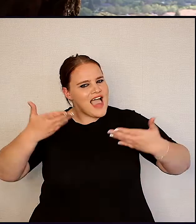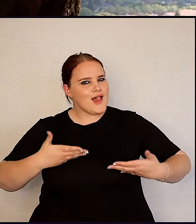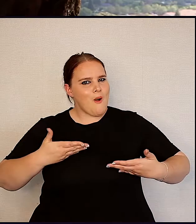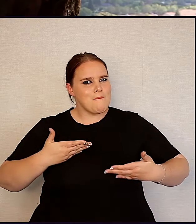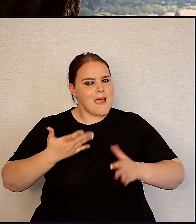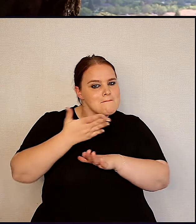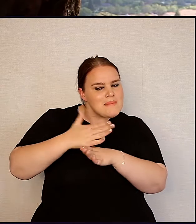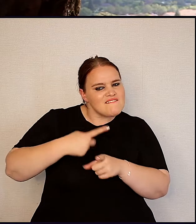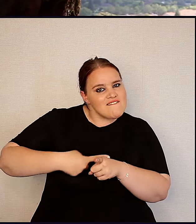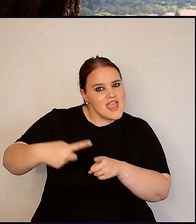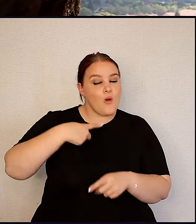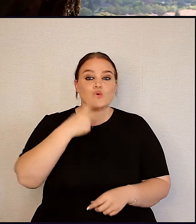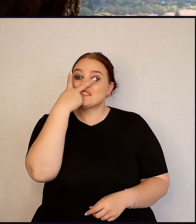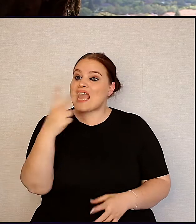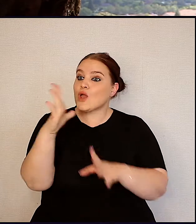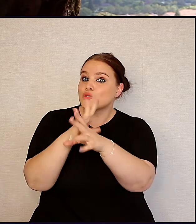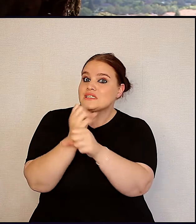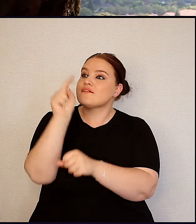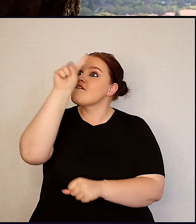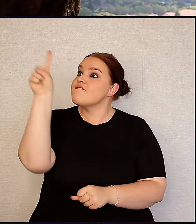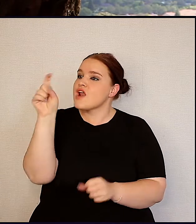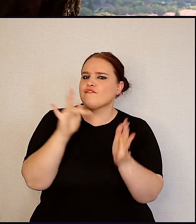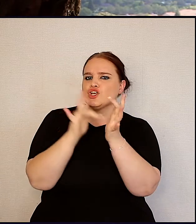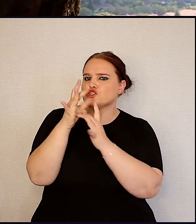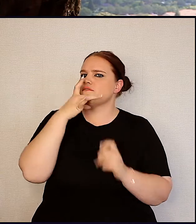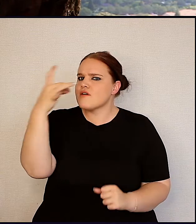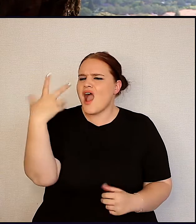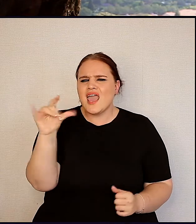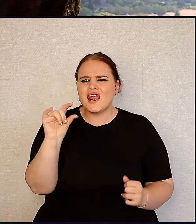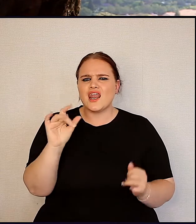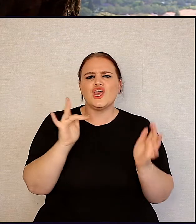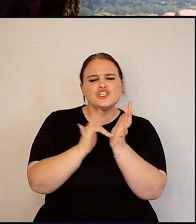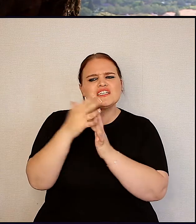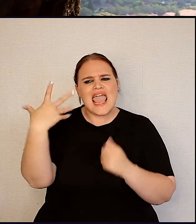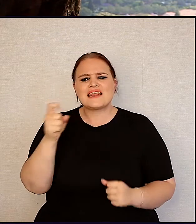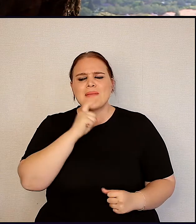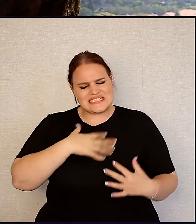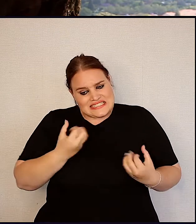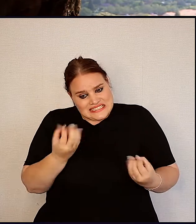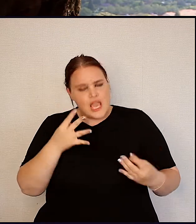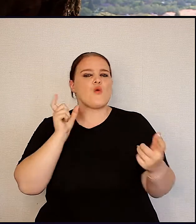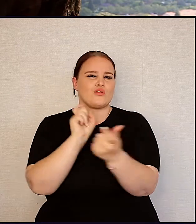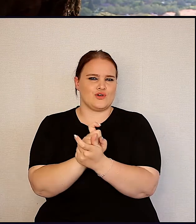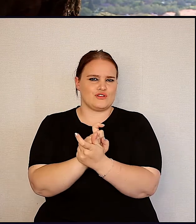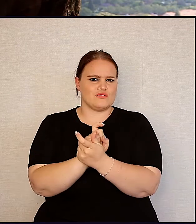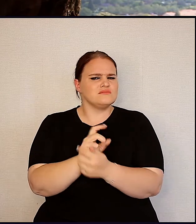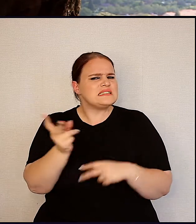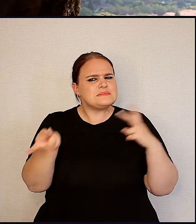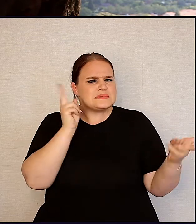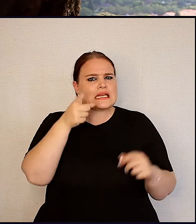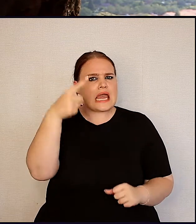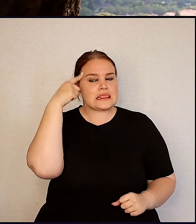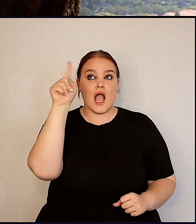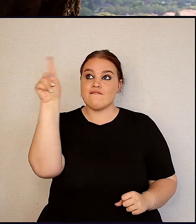Welkom hier in die middel van die week. Ons kyk nog steeds na vraag wat Jesus gevraad en hoe hy gewondes ontmoet het. En vandag, een vraag wat jy